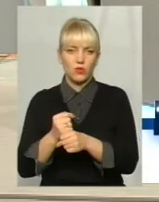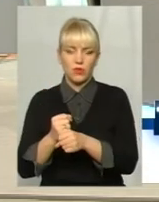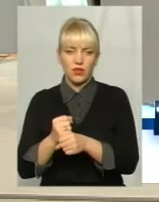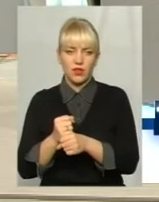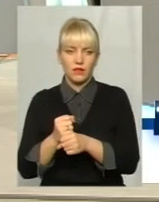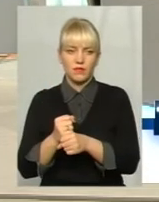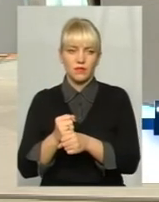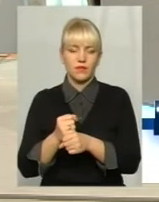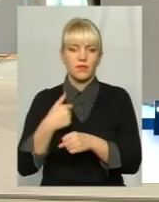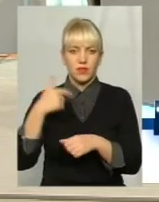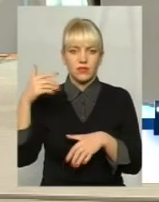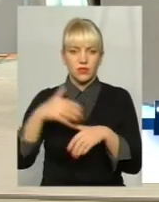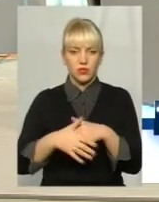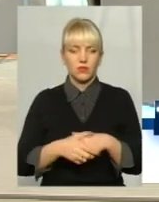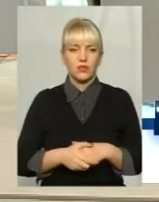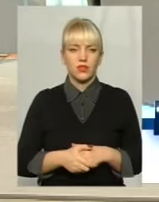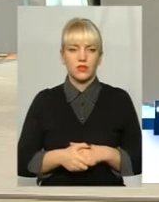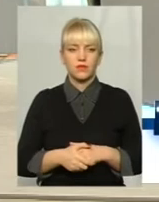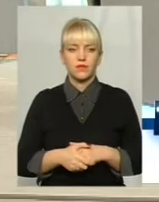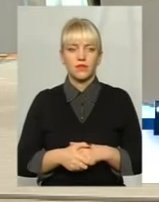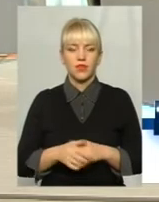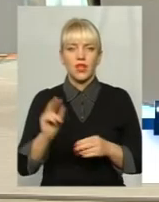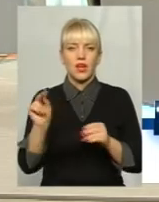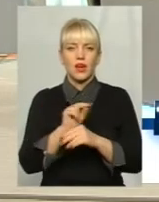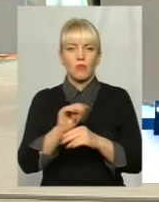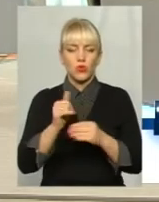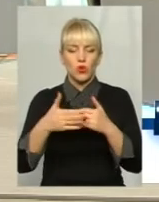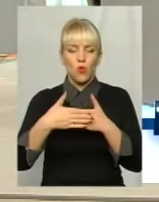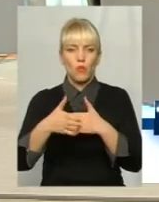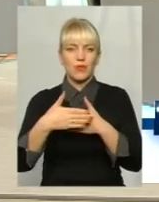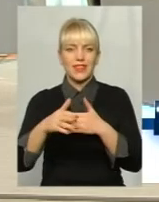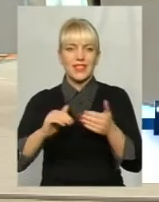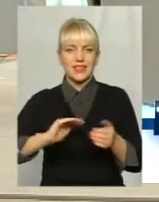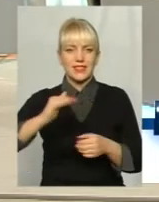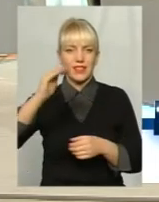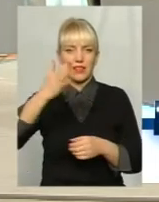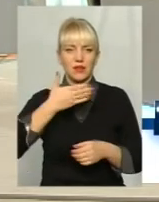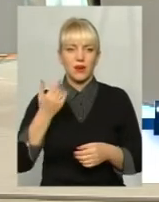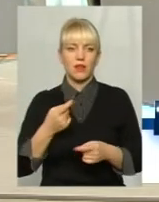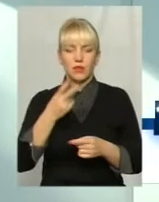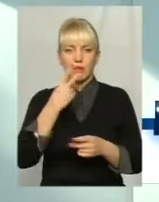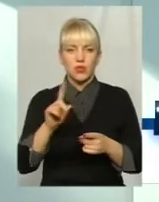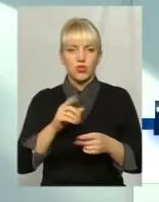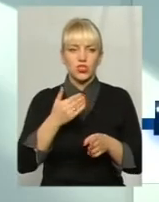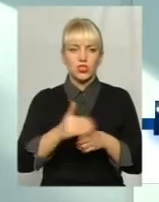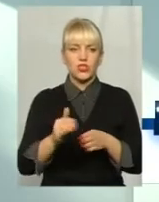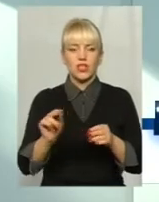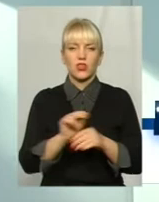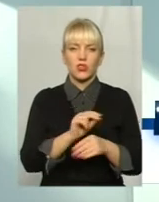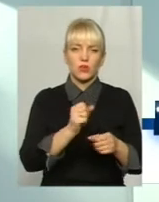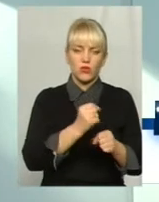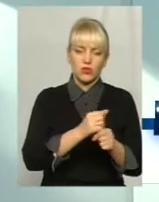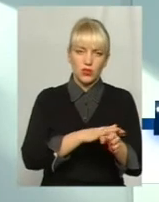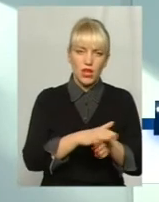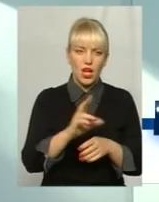Я розумію. Чому не вирішується? Ні ремонту в під'їздах немає. Так. Вашу частину будинку дійсно ремонту зробили, а